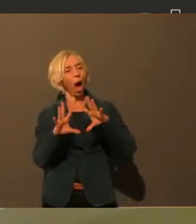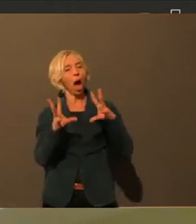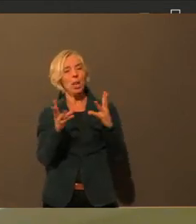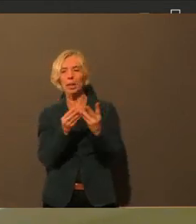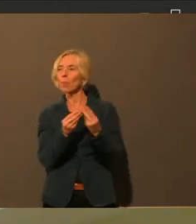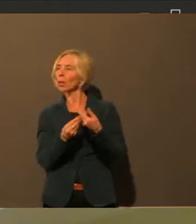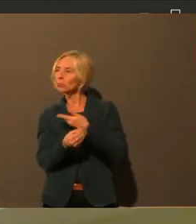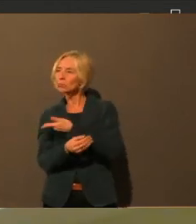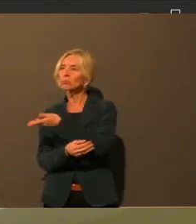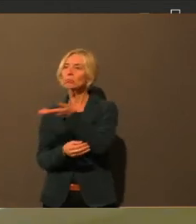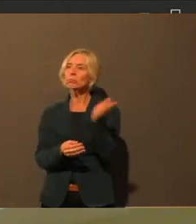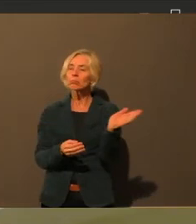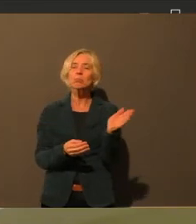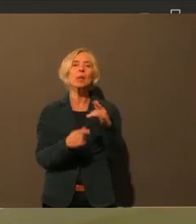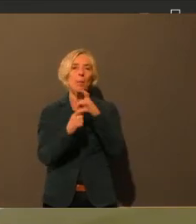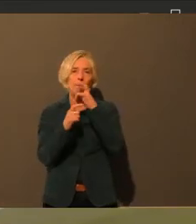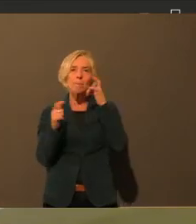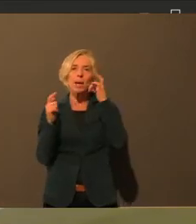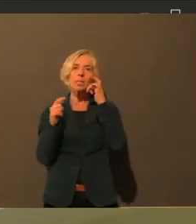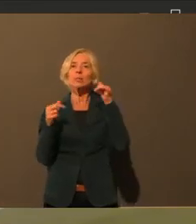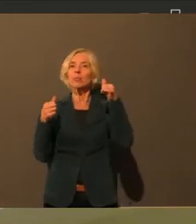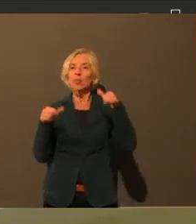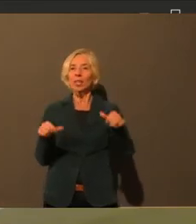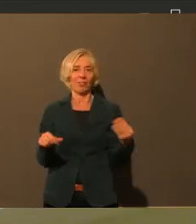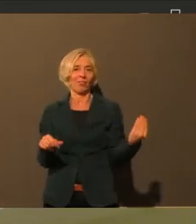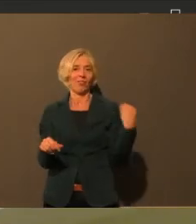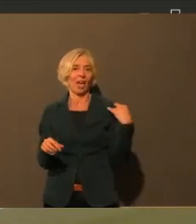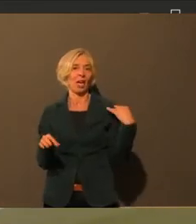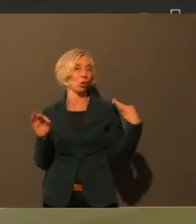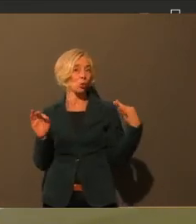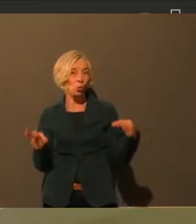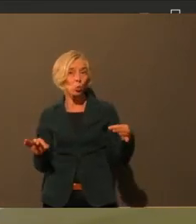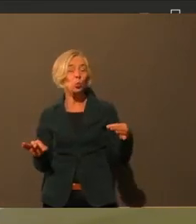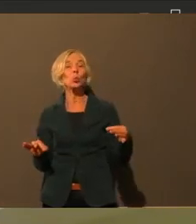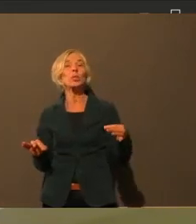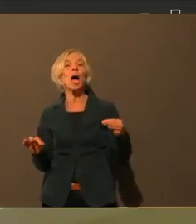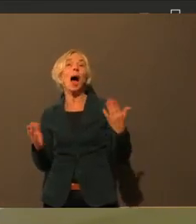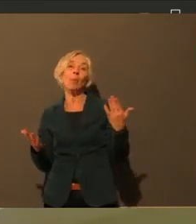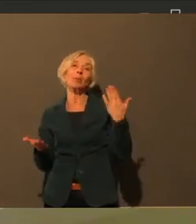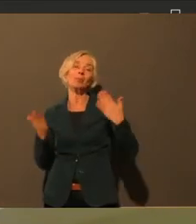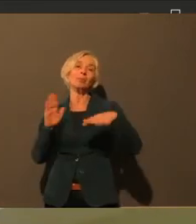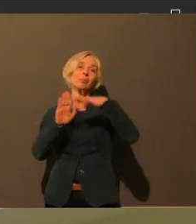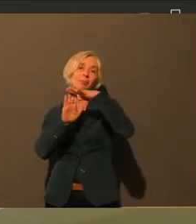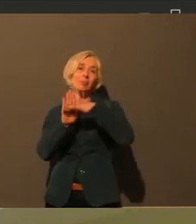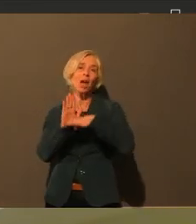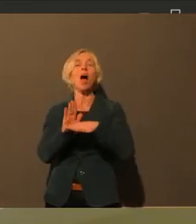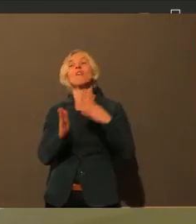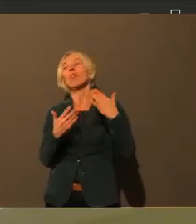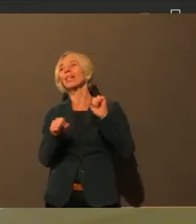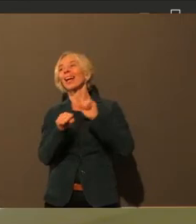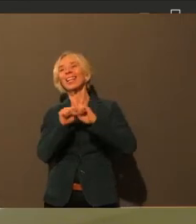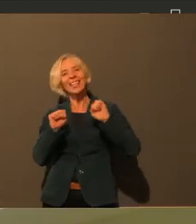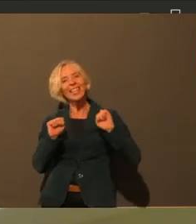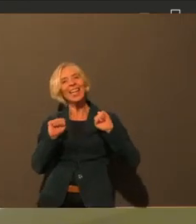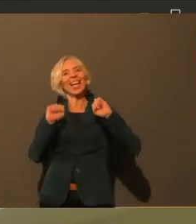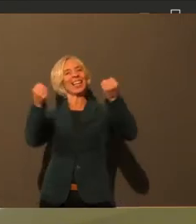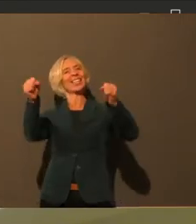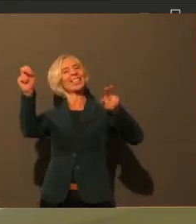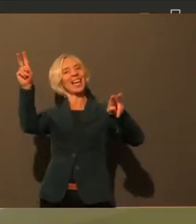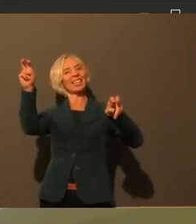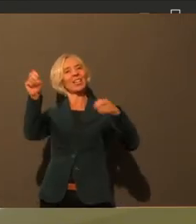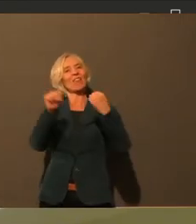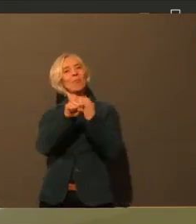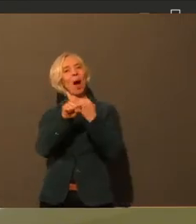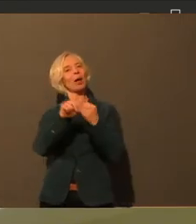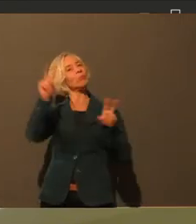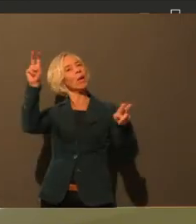Wir können es aber aus rechtlichen Gründen nicht, aber vielleicht für eine Initiative stark macht, die heißt lieber mit als ohne. Dass die AZ das auch